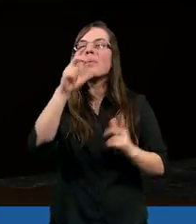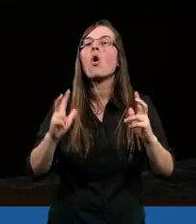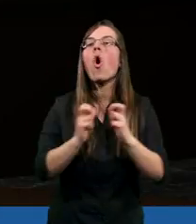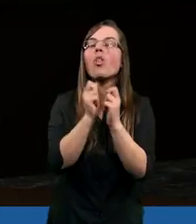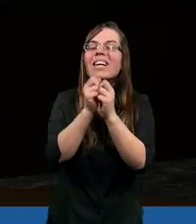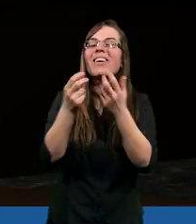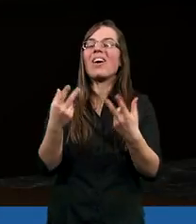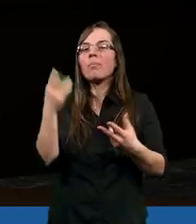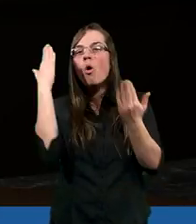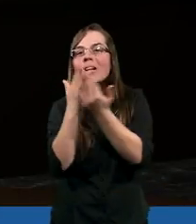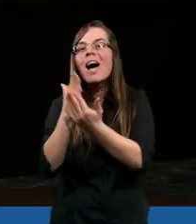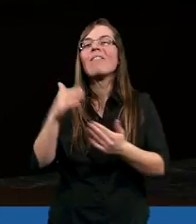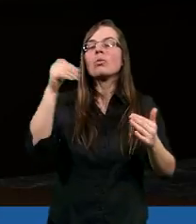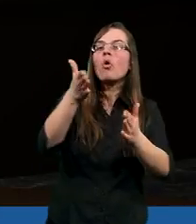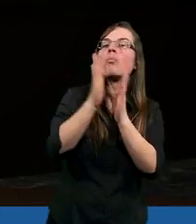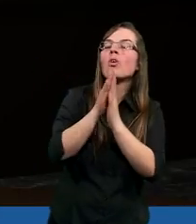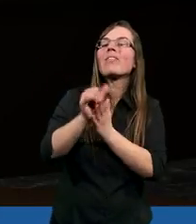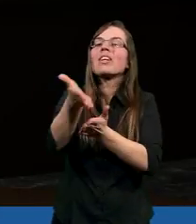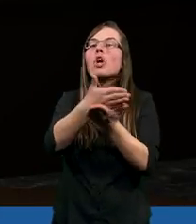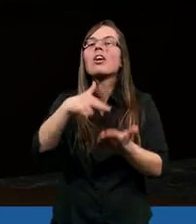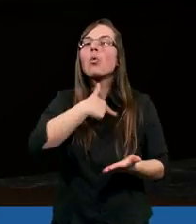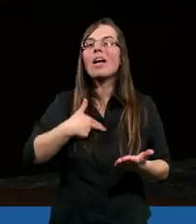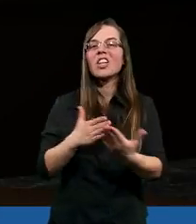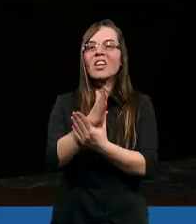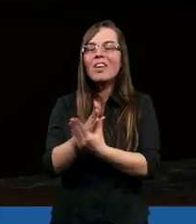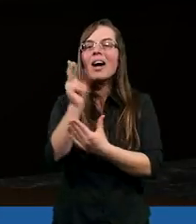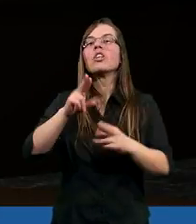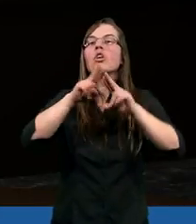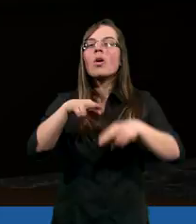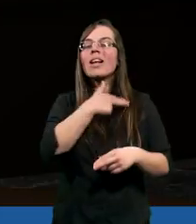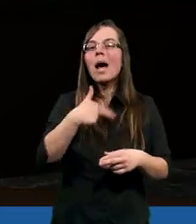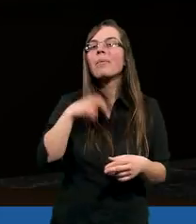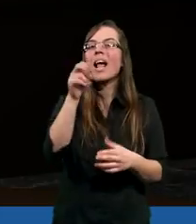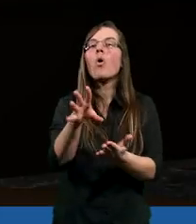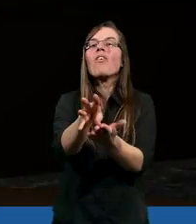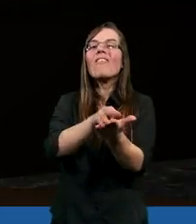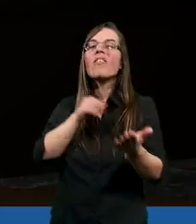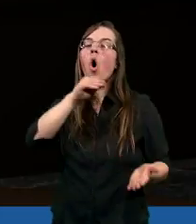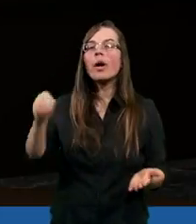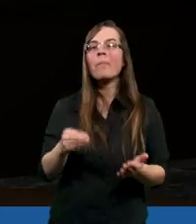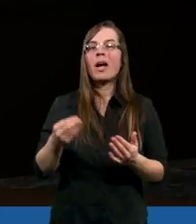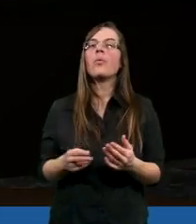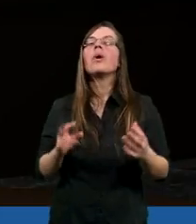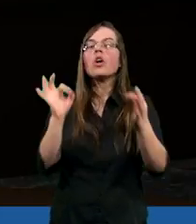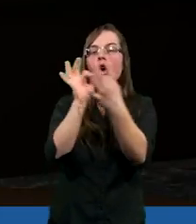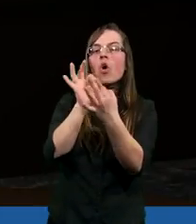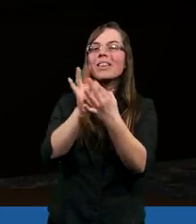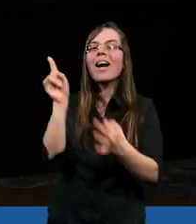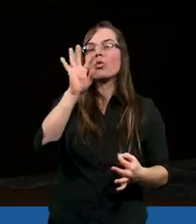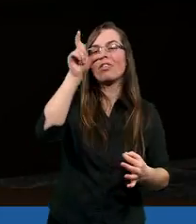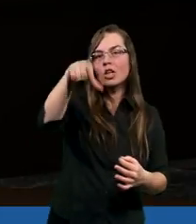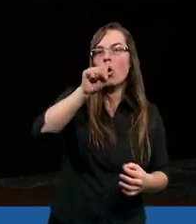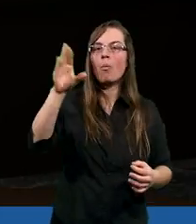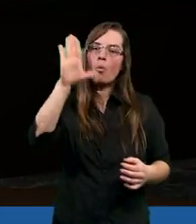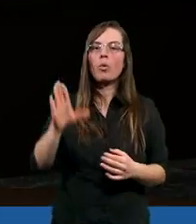odkrywać, za to, że modlitwa jest częścią naszej wiary i zostawiłeś nam taką formę relacji z